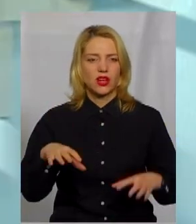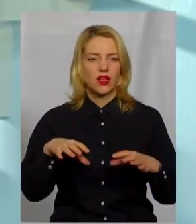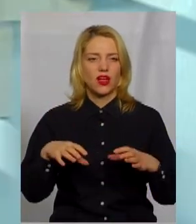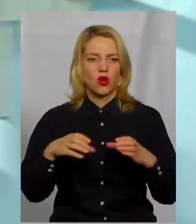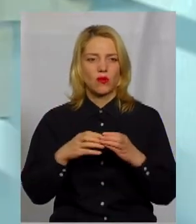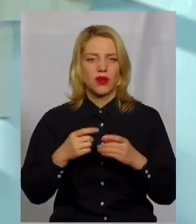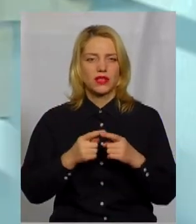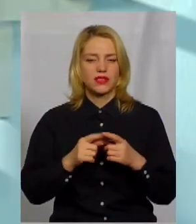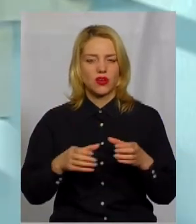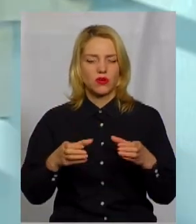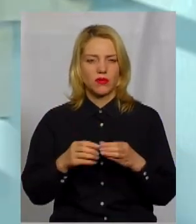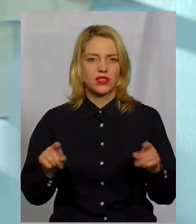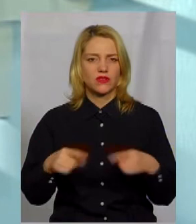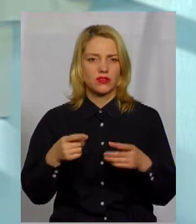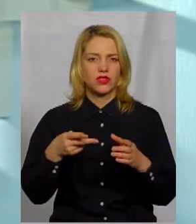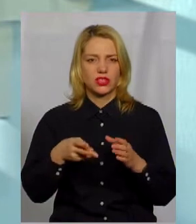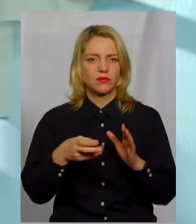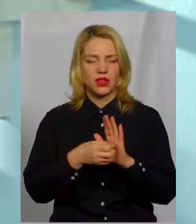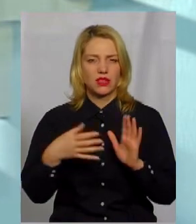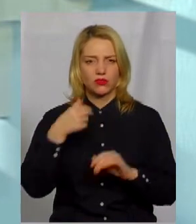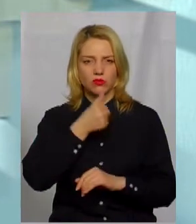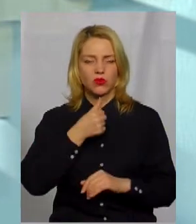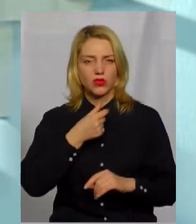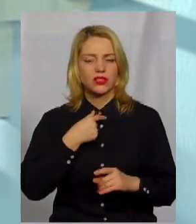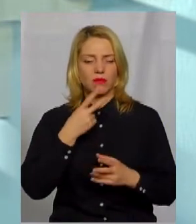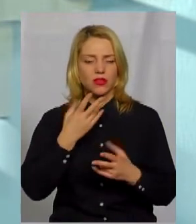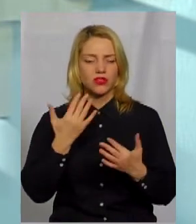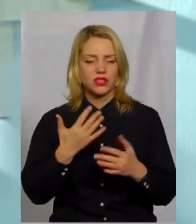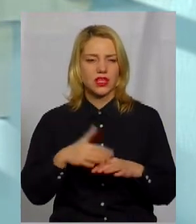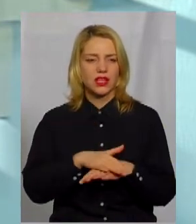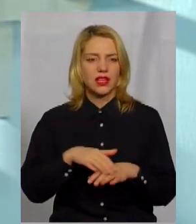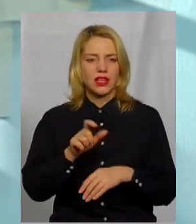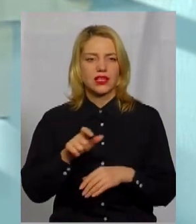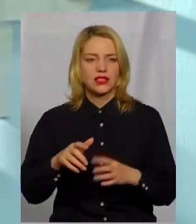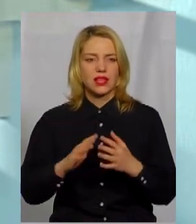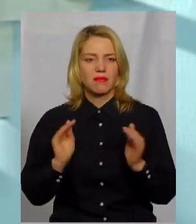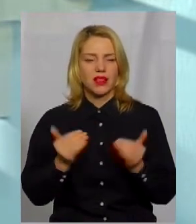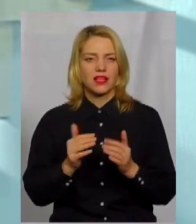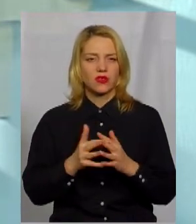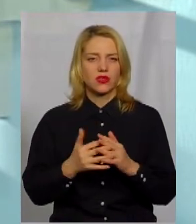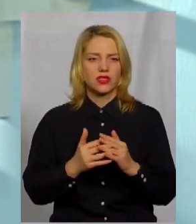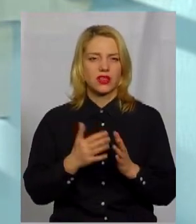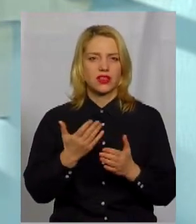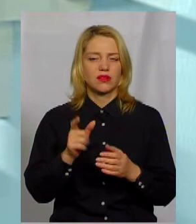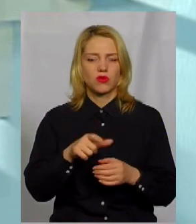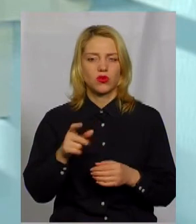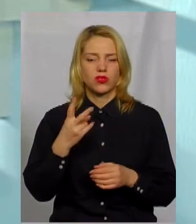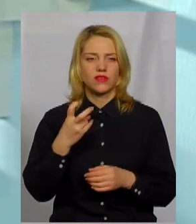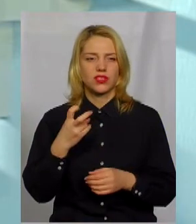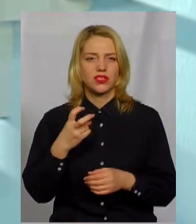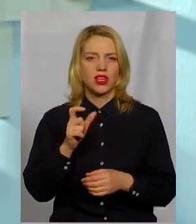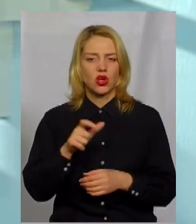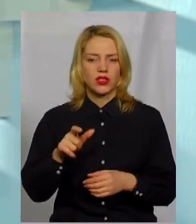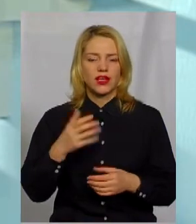створена з 2015 року. І я бачу, наскільки населення цього маленького села, в якому живе близько 200 людей, де живе моя